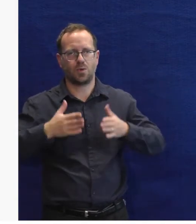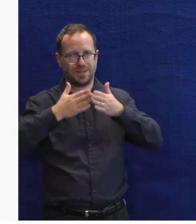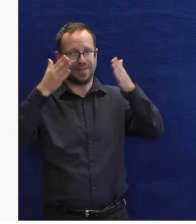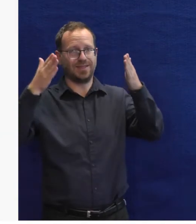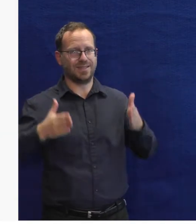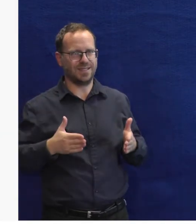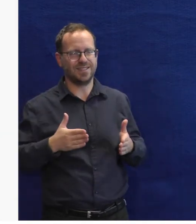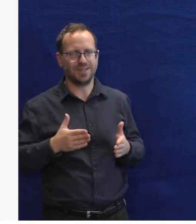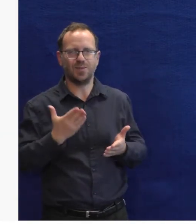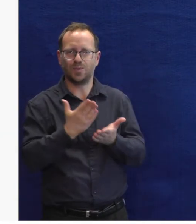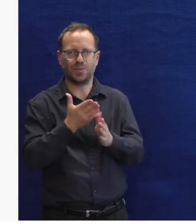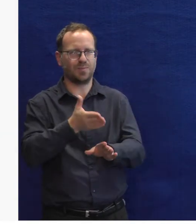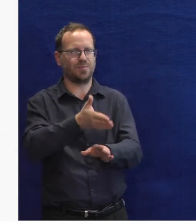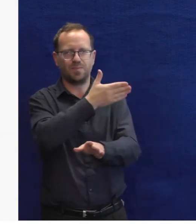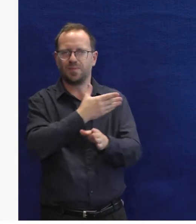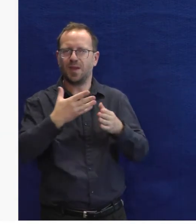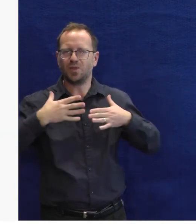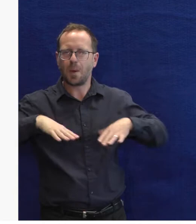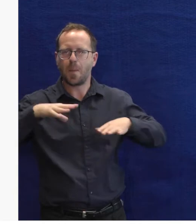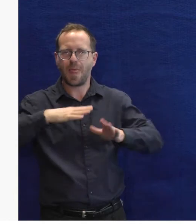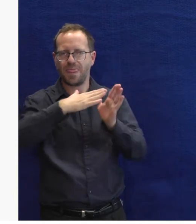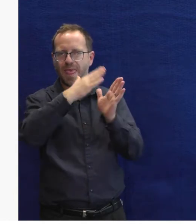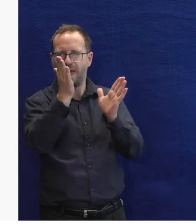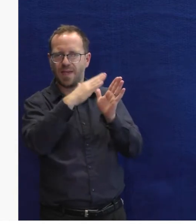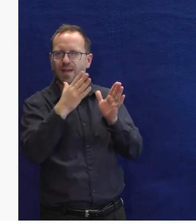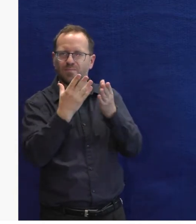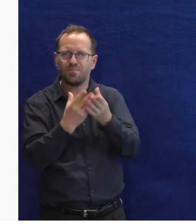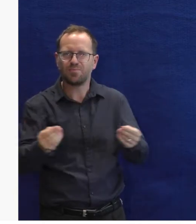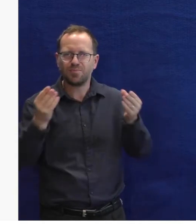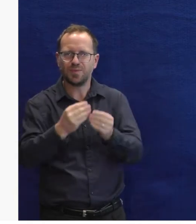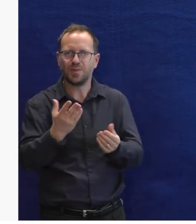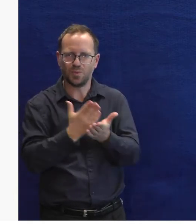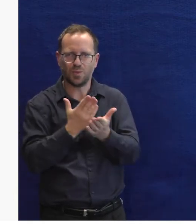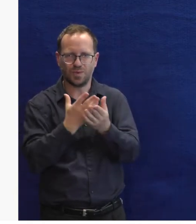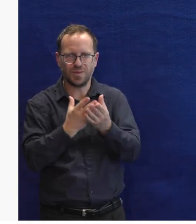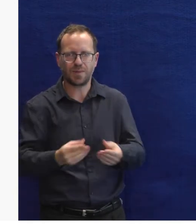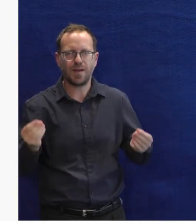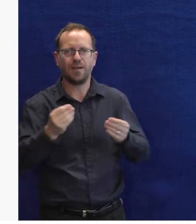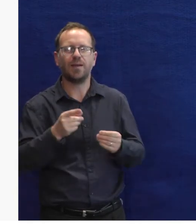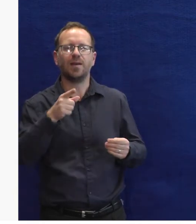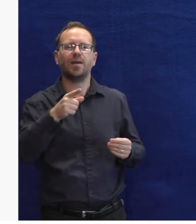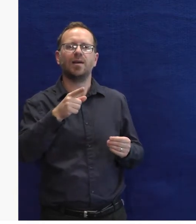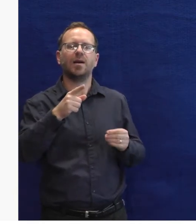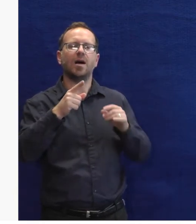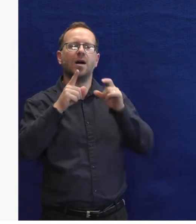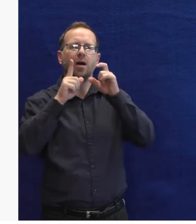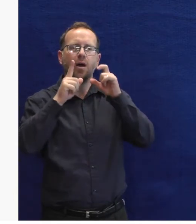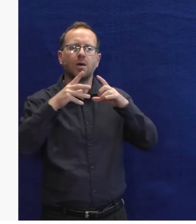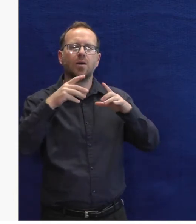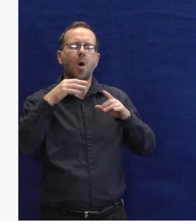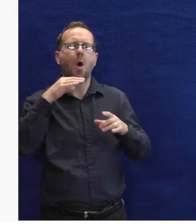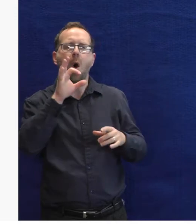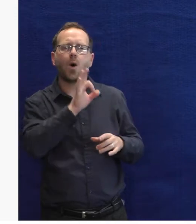ovládání chytré domácnosti. Tam už jsme byli zmíněni, dneska dopoledne na přednášce